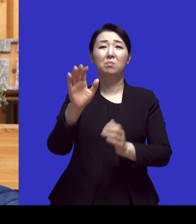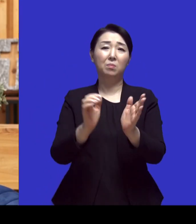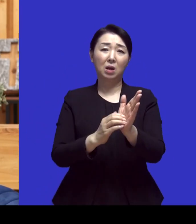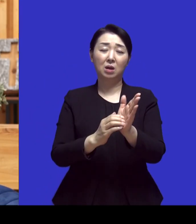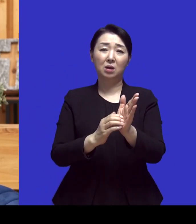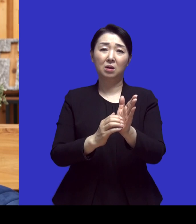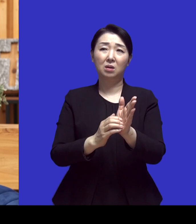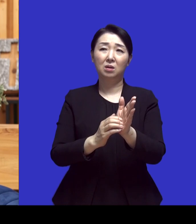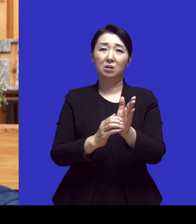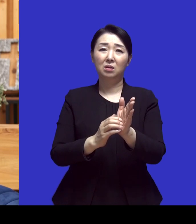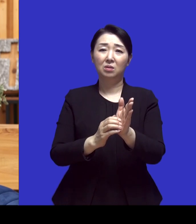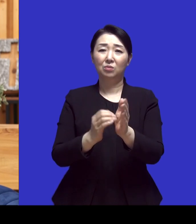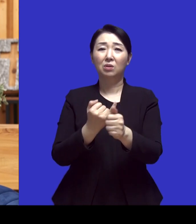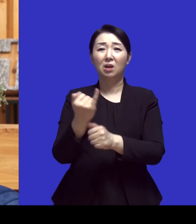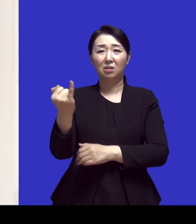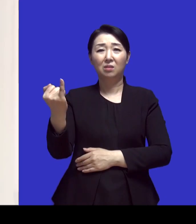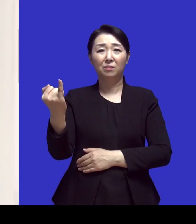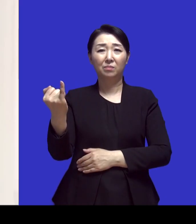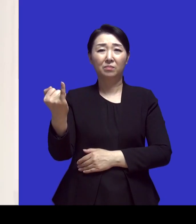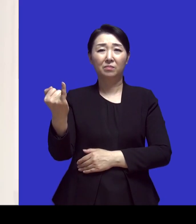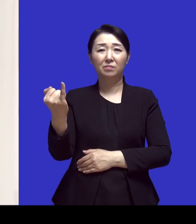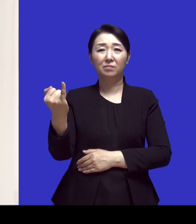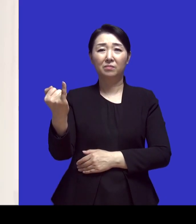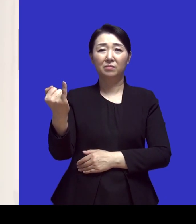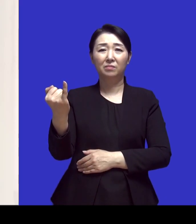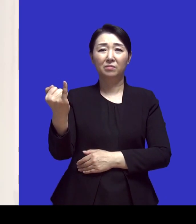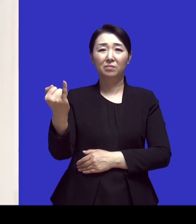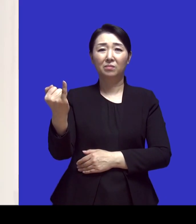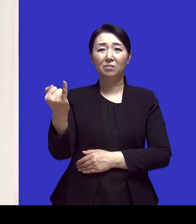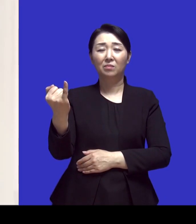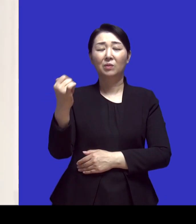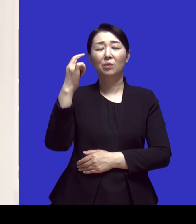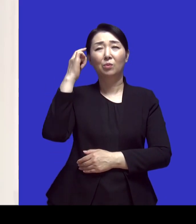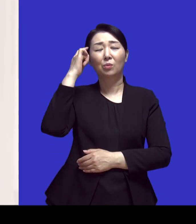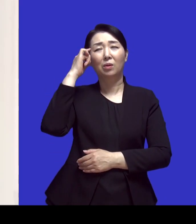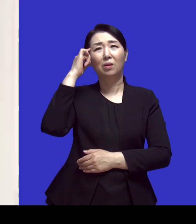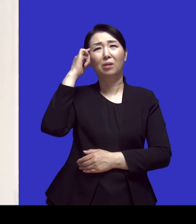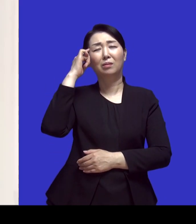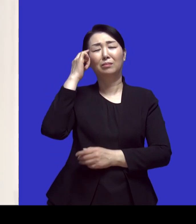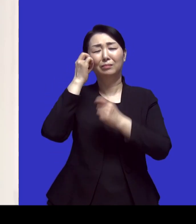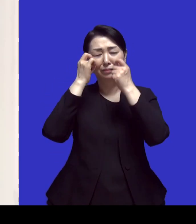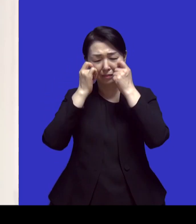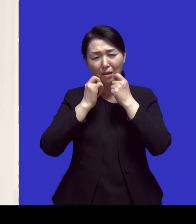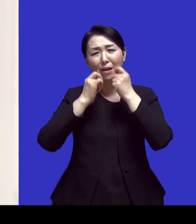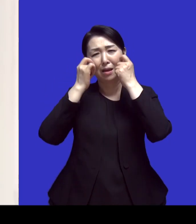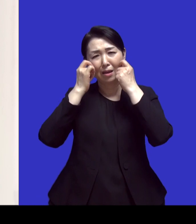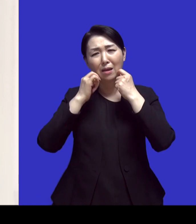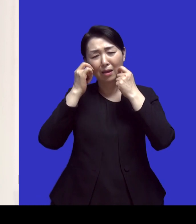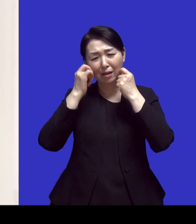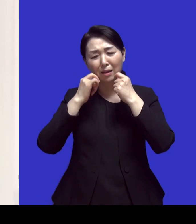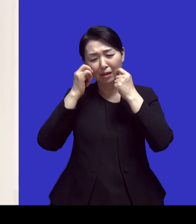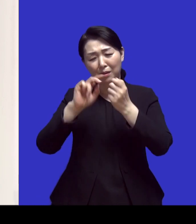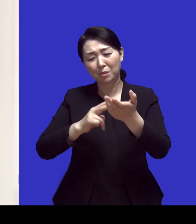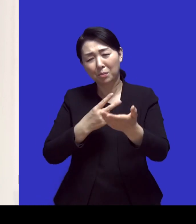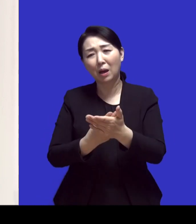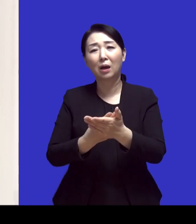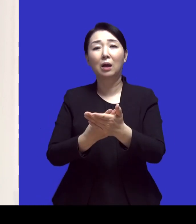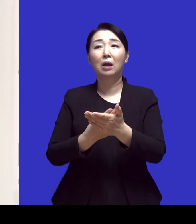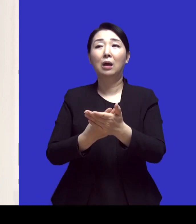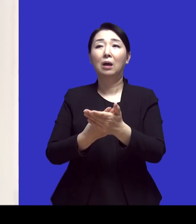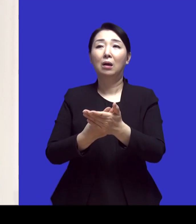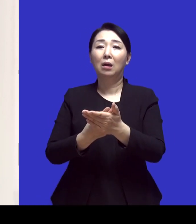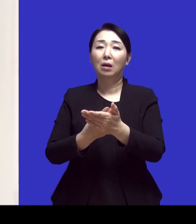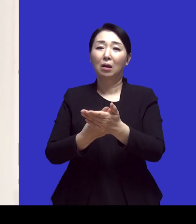나중에 아는 얘기지만 아내가 거의 이제 실신을 하다시피 해서 이제 동료들에게 부탁돼서 부축받아서 집에 왔고